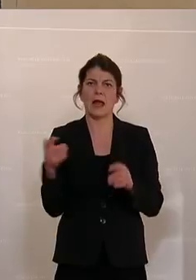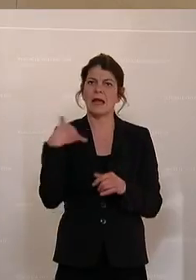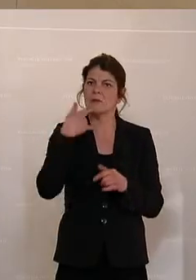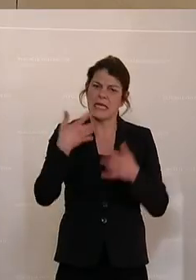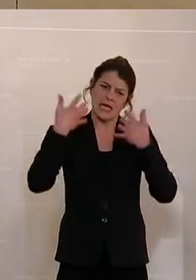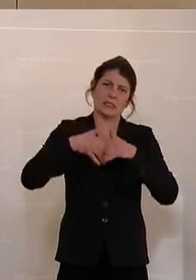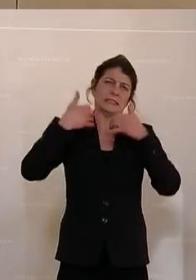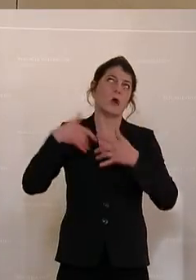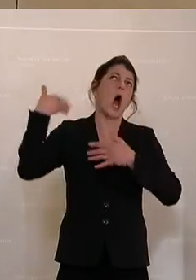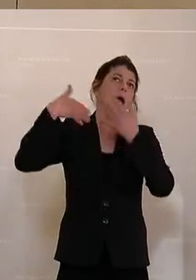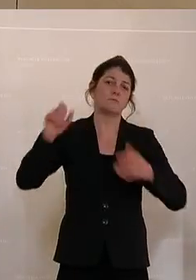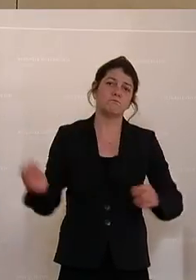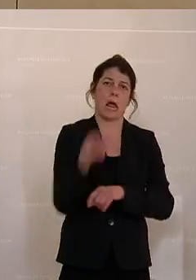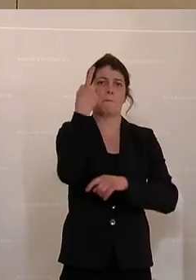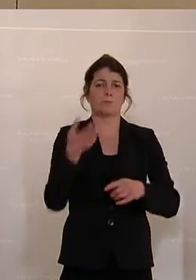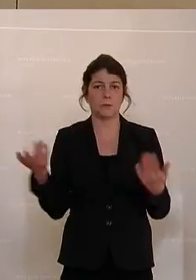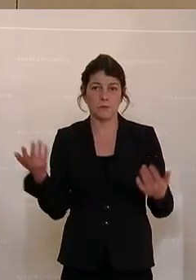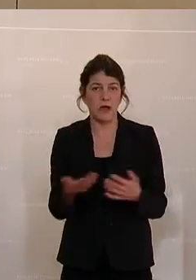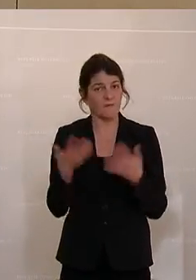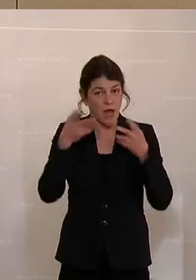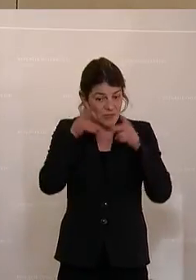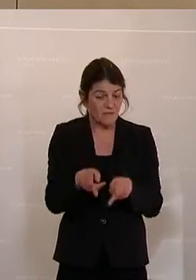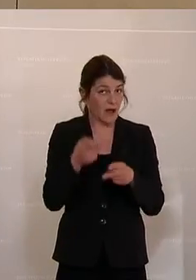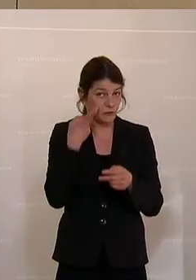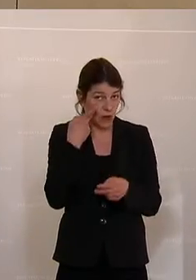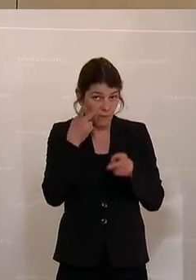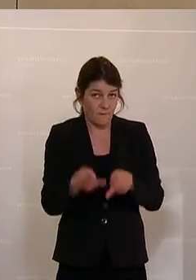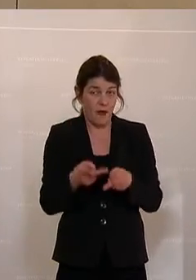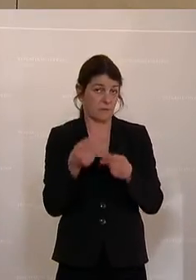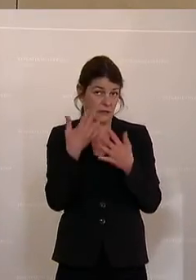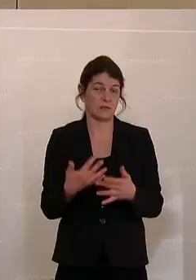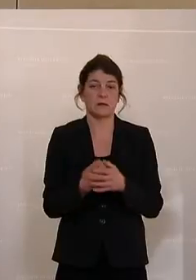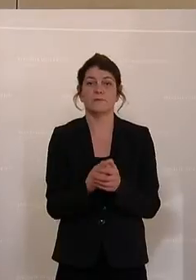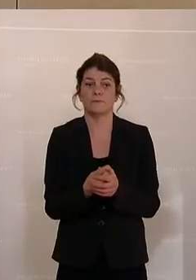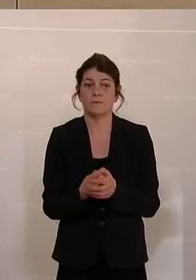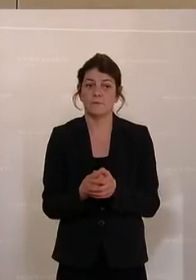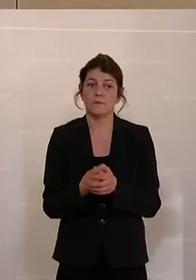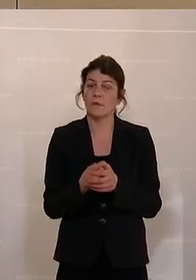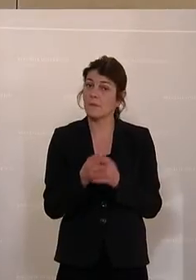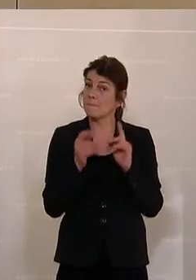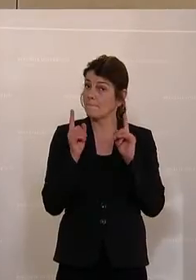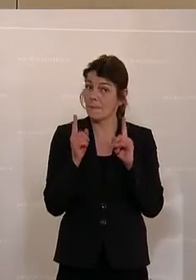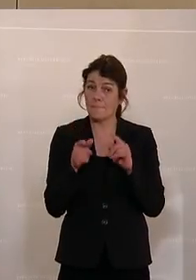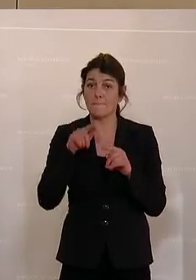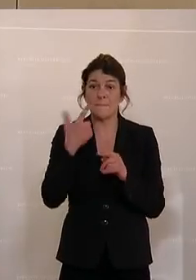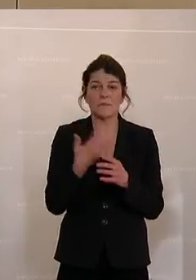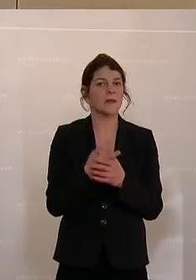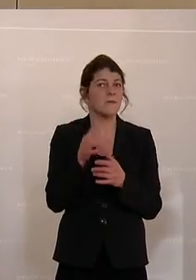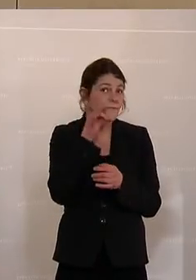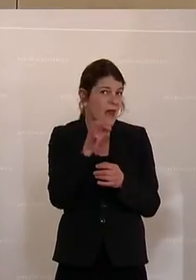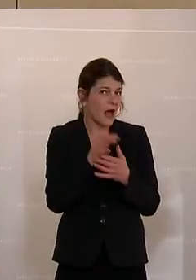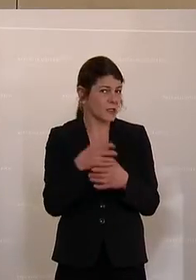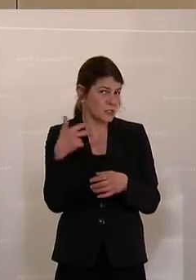historisch gesprochen wird, wo wir da eigentlich wirklich sind mit den Zahlen. Und das Zweite ist die Frage